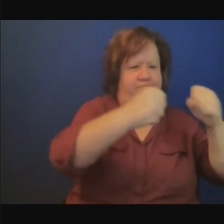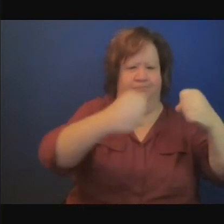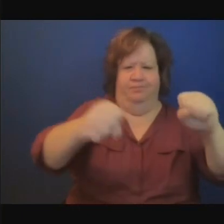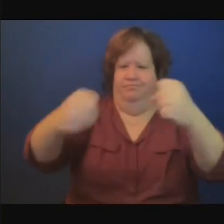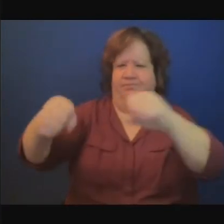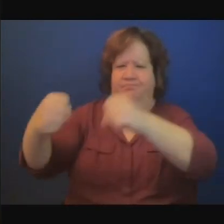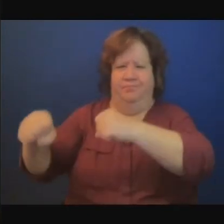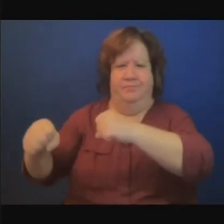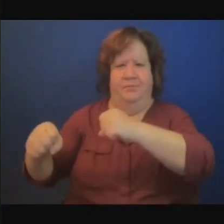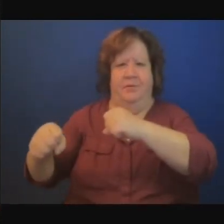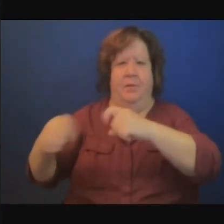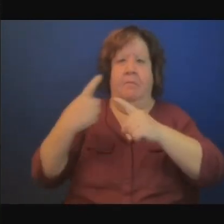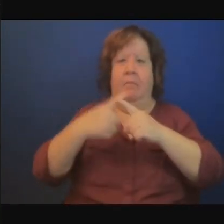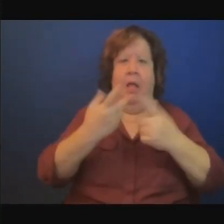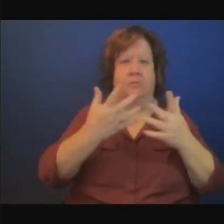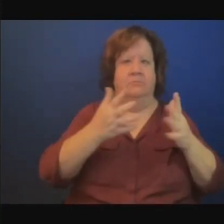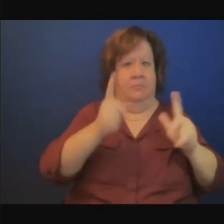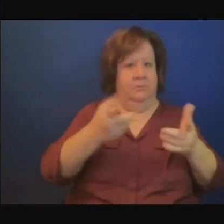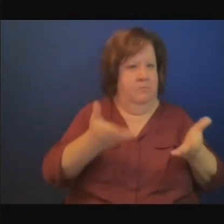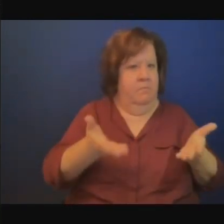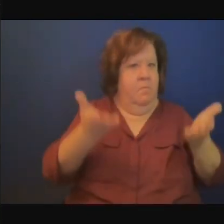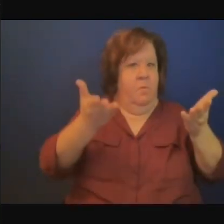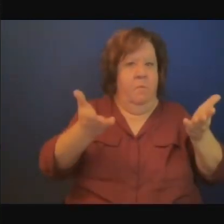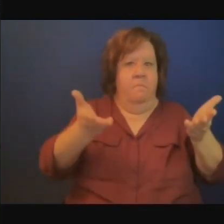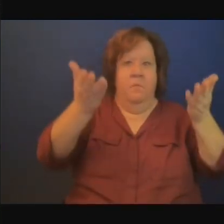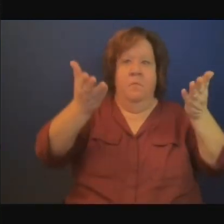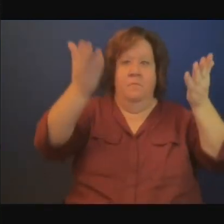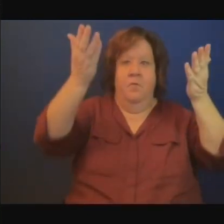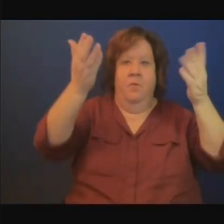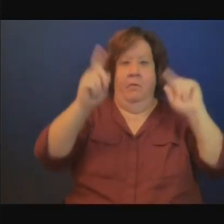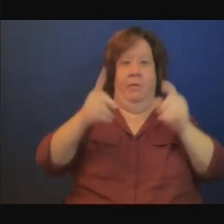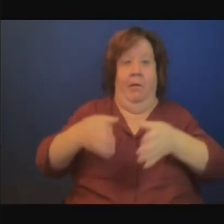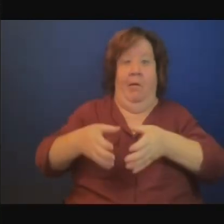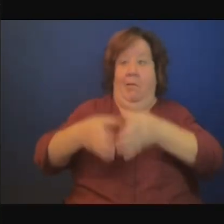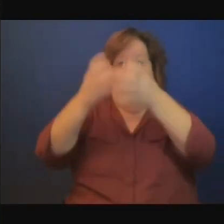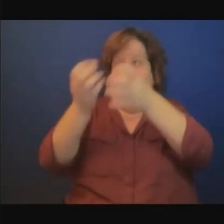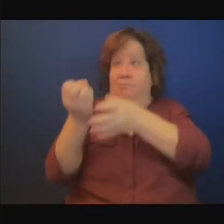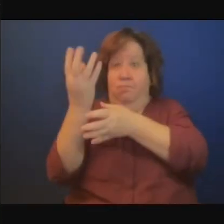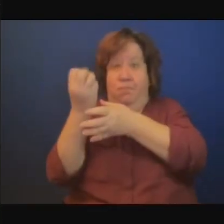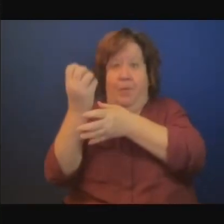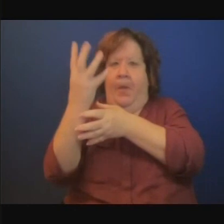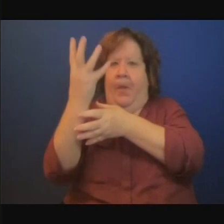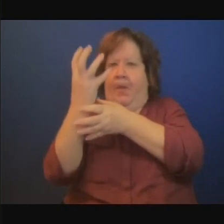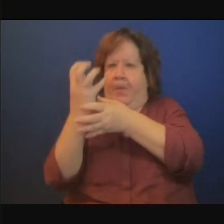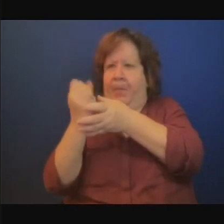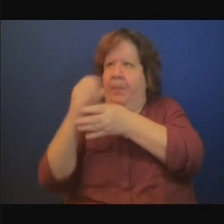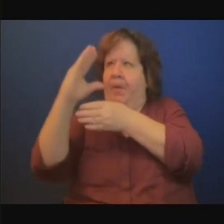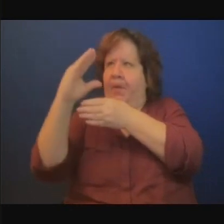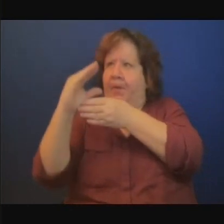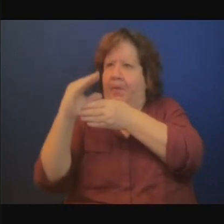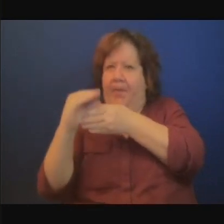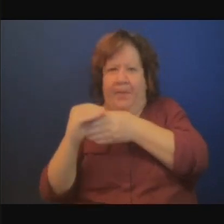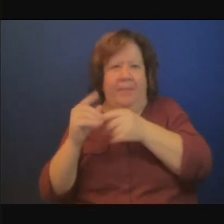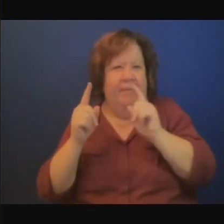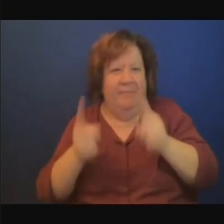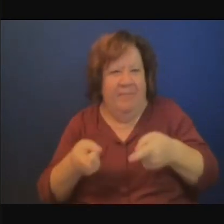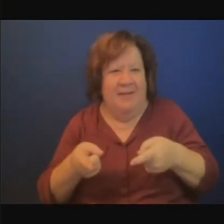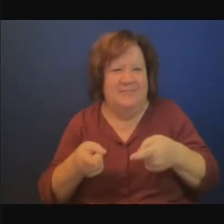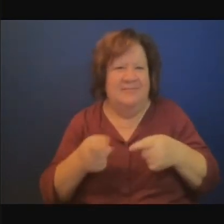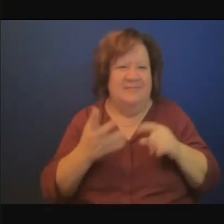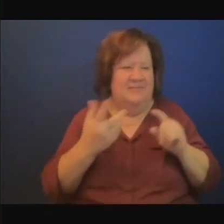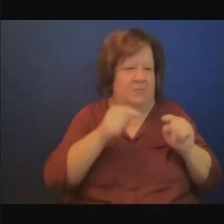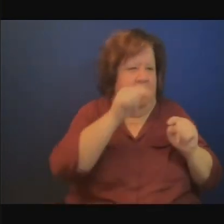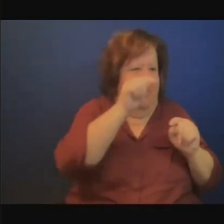serre on va éviter ces émissions les réduire et tout cela ensemble permet aux pays